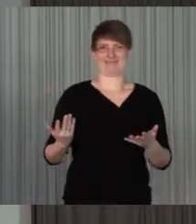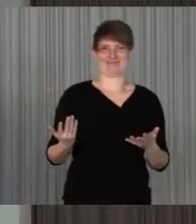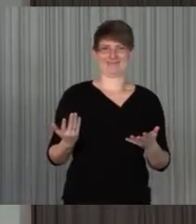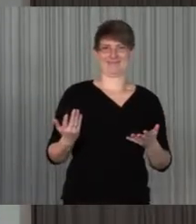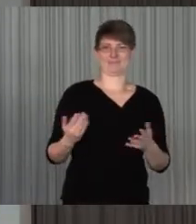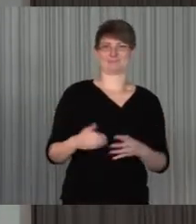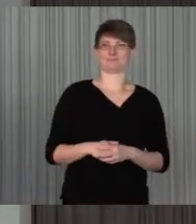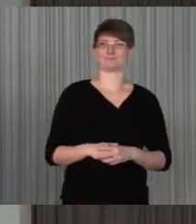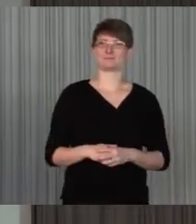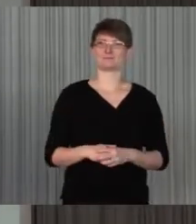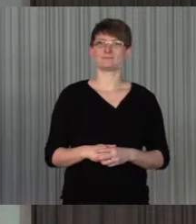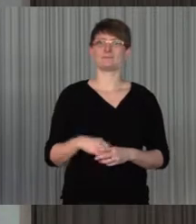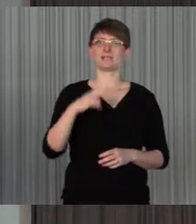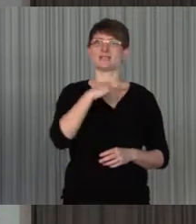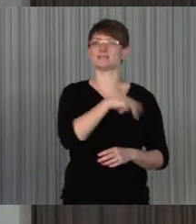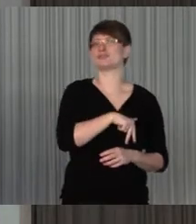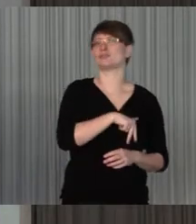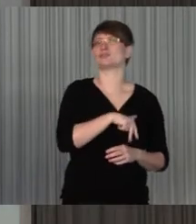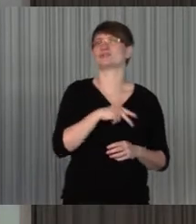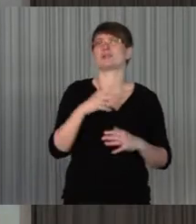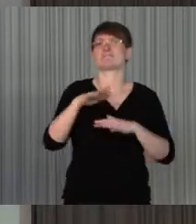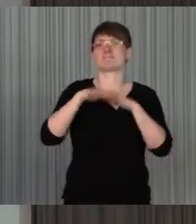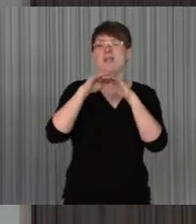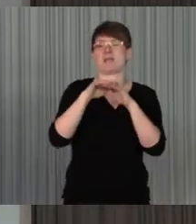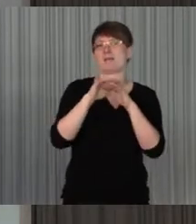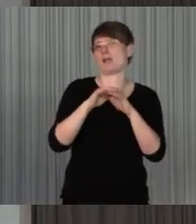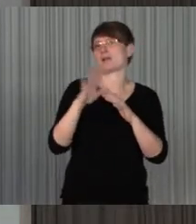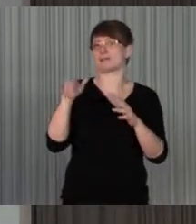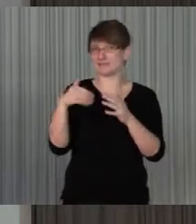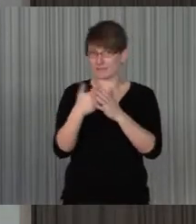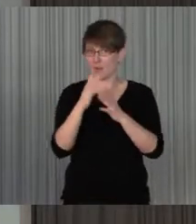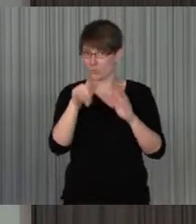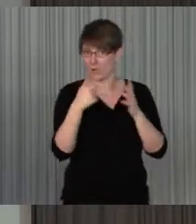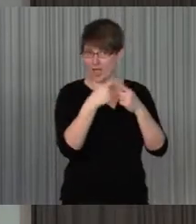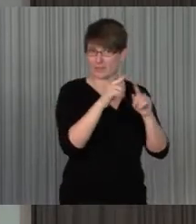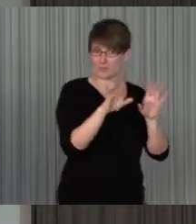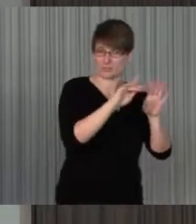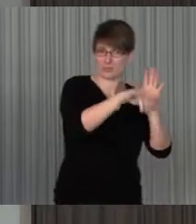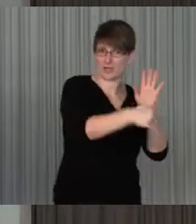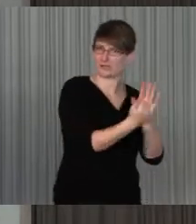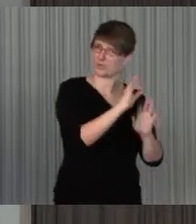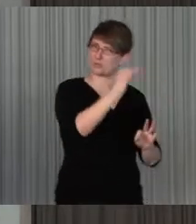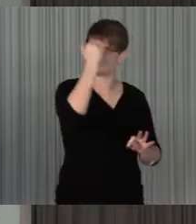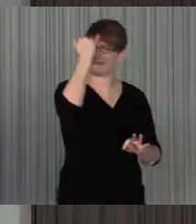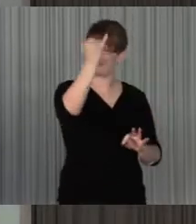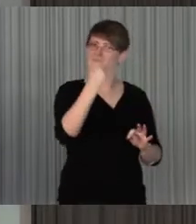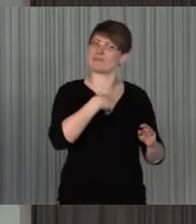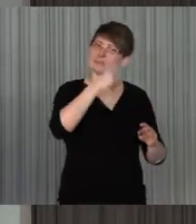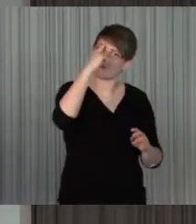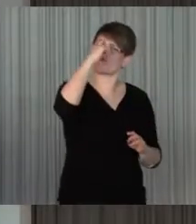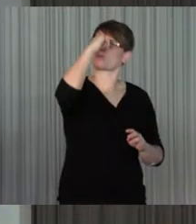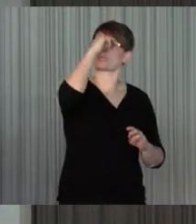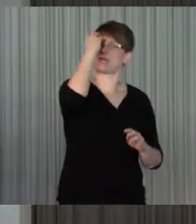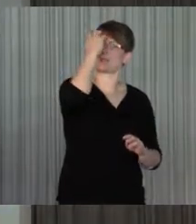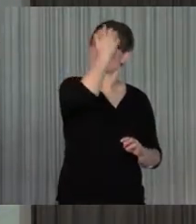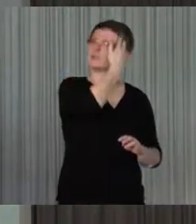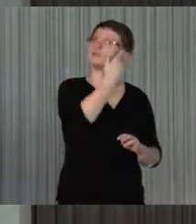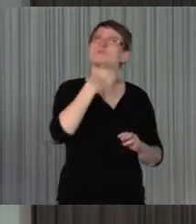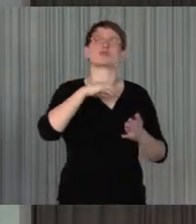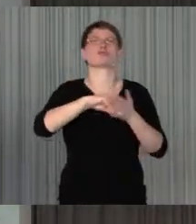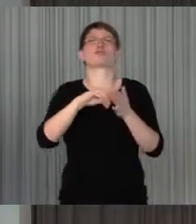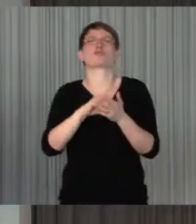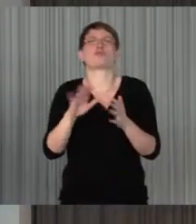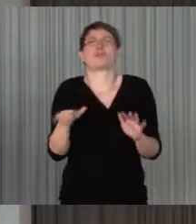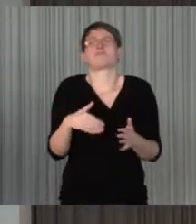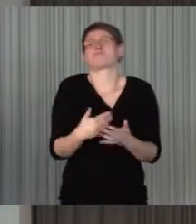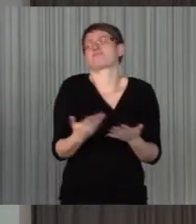Es gibt auch Social Mapping der Unternehmens auch eine großartige Idee, um da eben auch tatsächlich so ein Bewusstsein zu schaffen. Muss man ja nicht mit der Schule